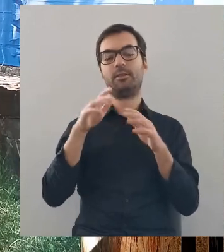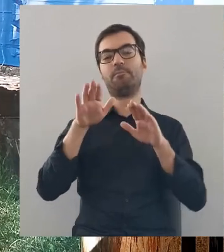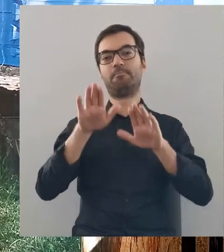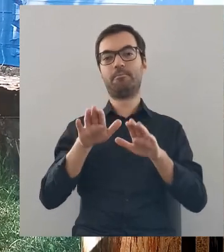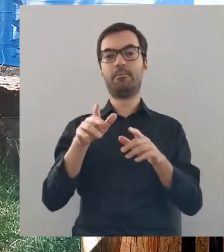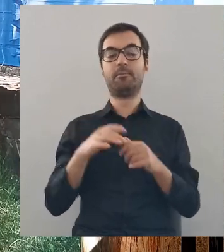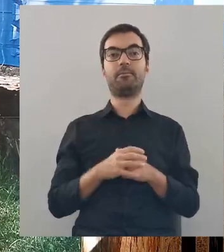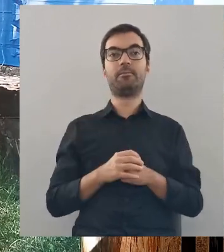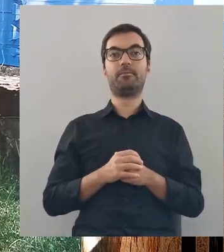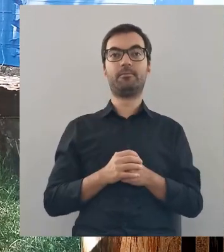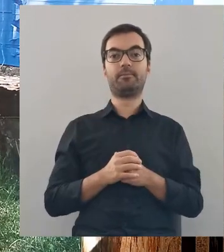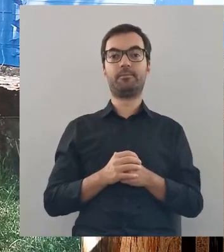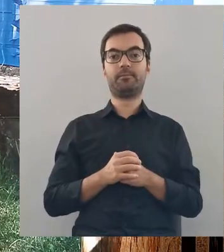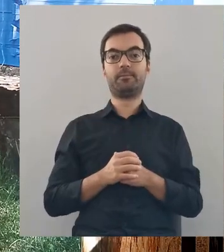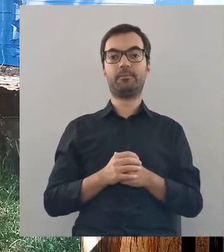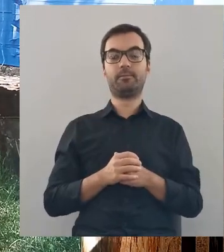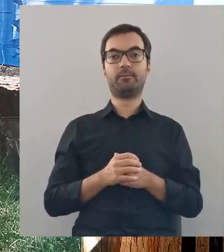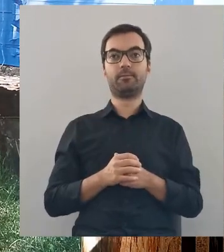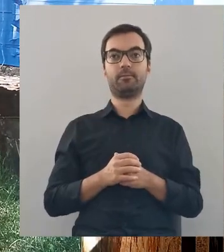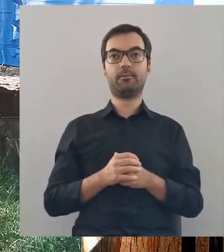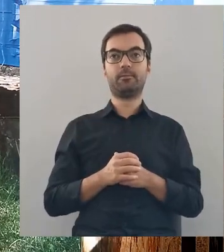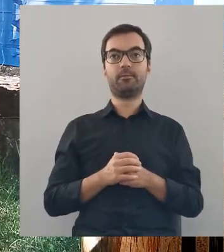się zatrzymywali. Byli też,